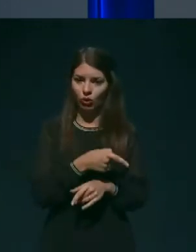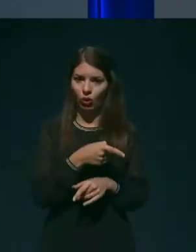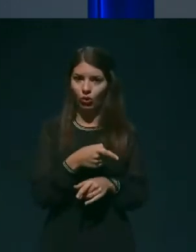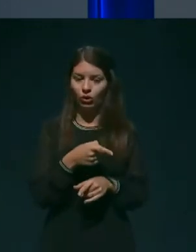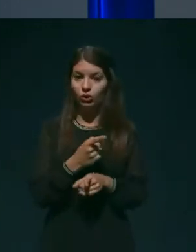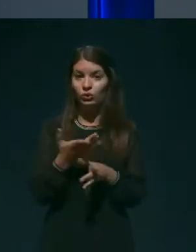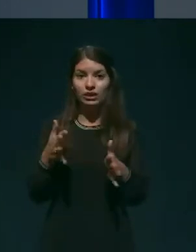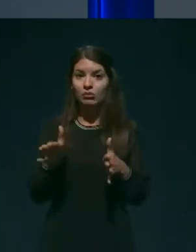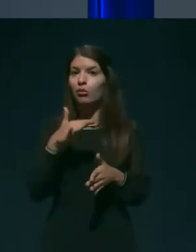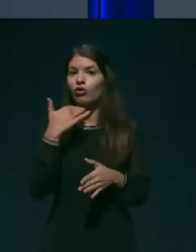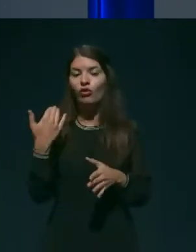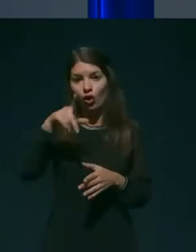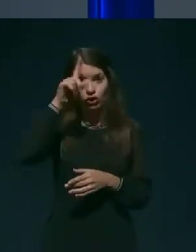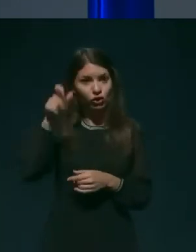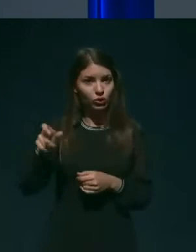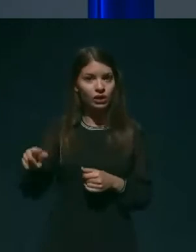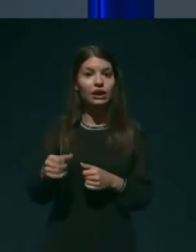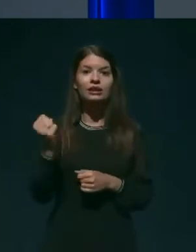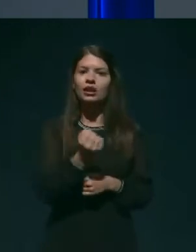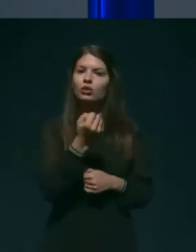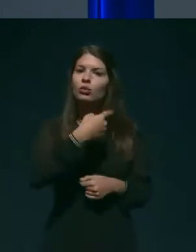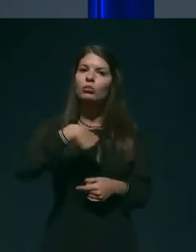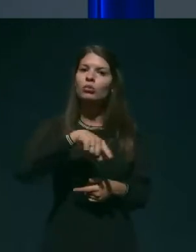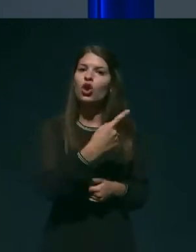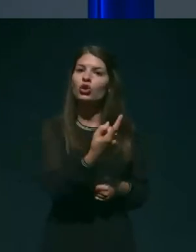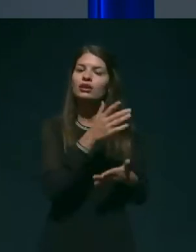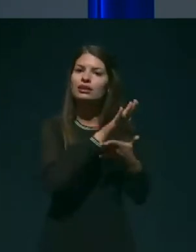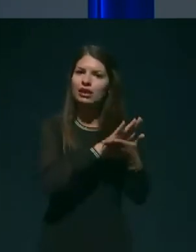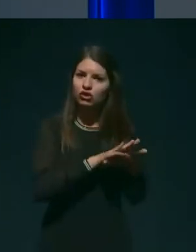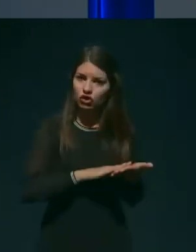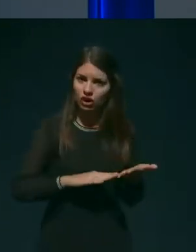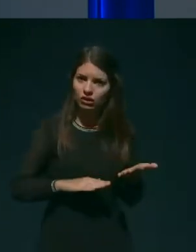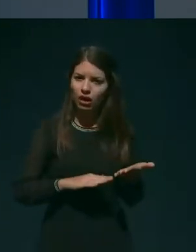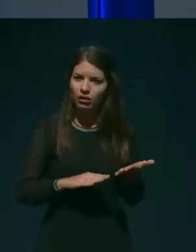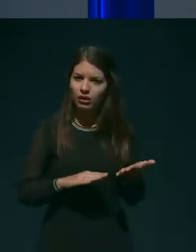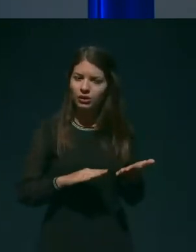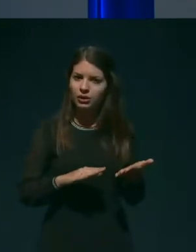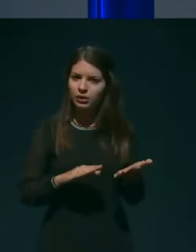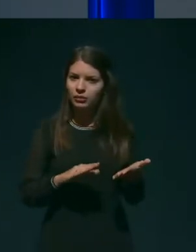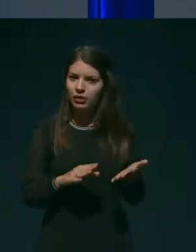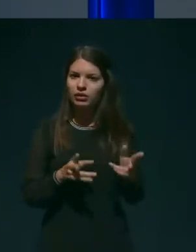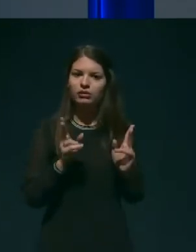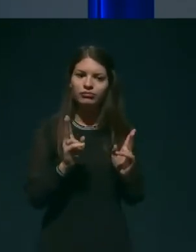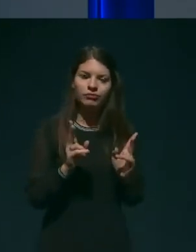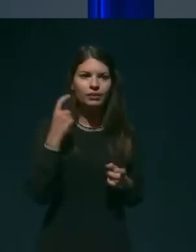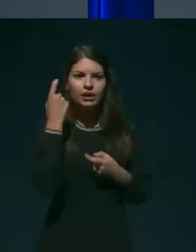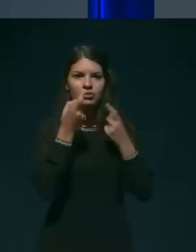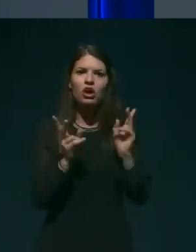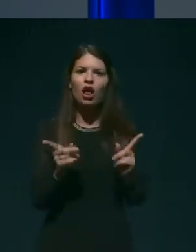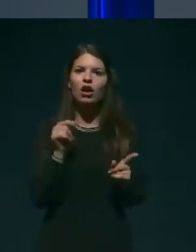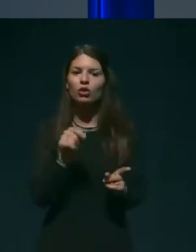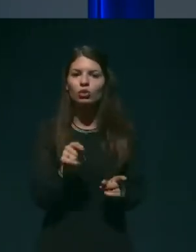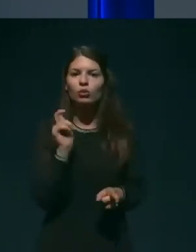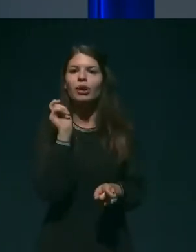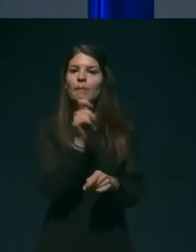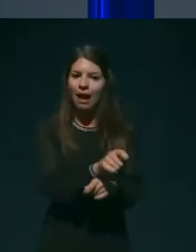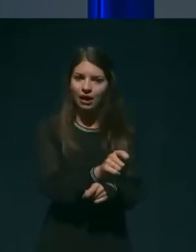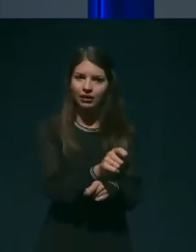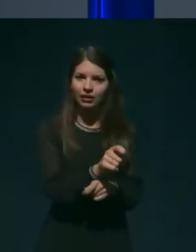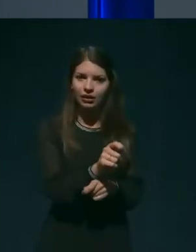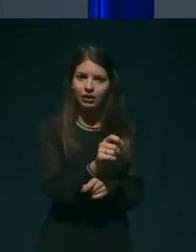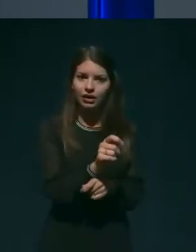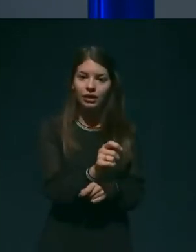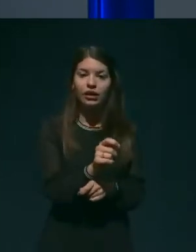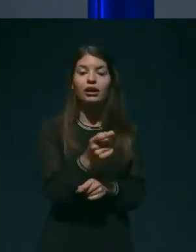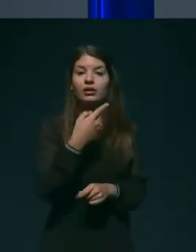Zato smo se že od samega začetka prizadevali, napravili strategijo, kako tukaj pomagati in presekati te stvari. Da se v te domove pide zadosti